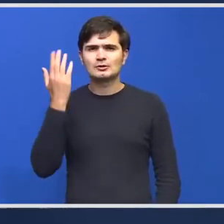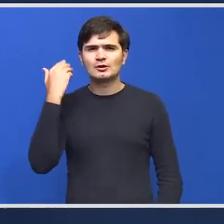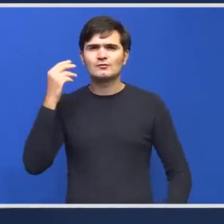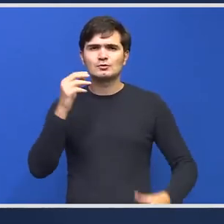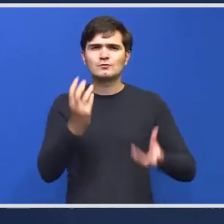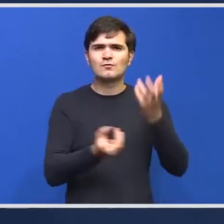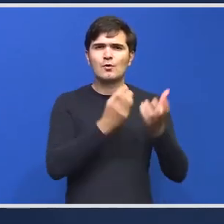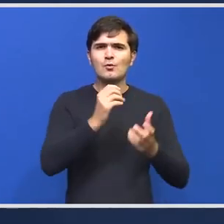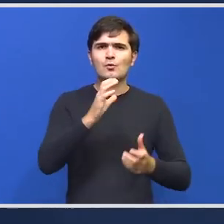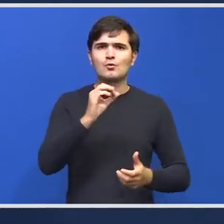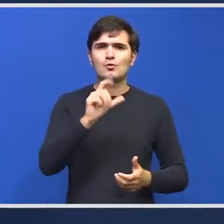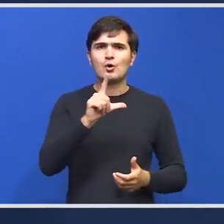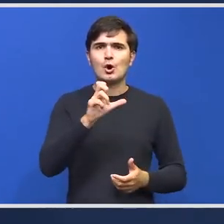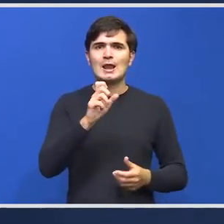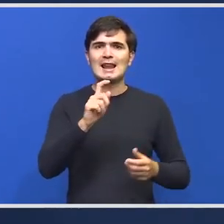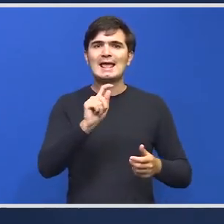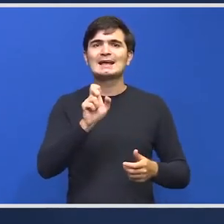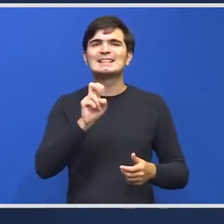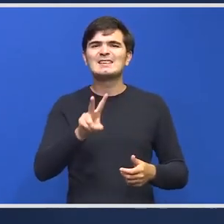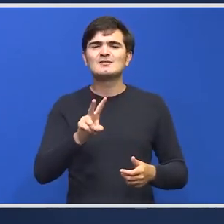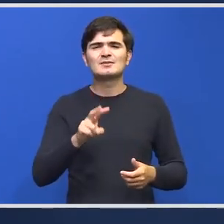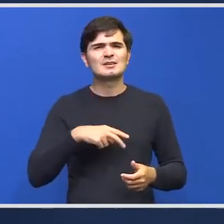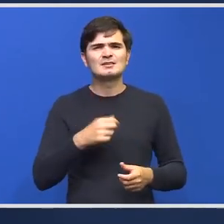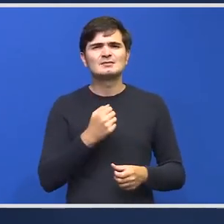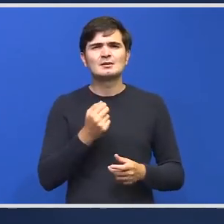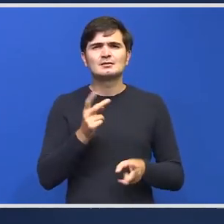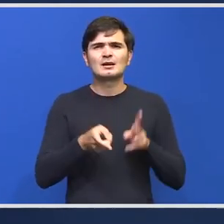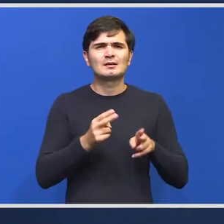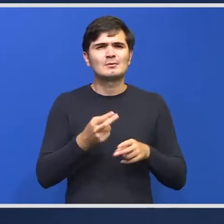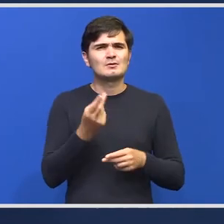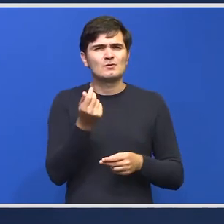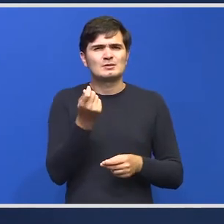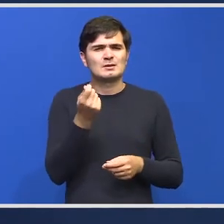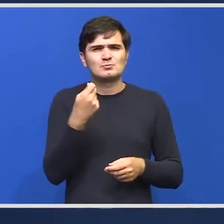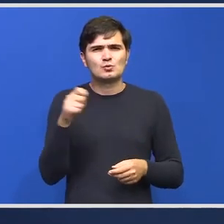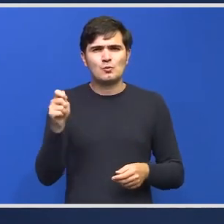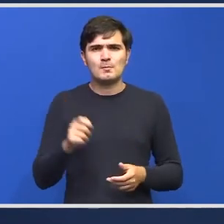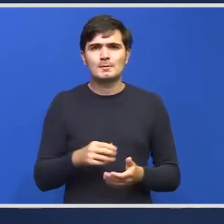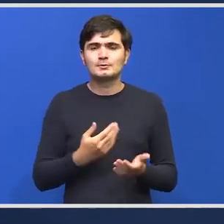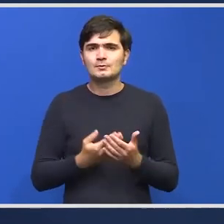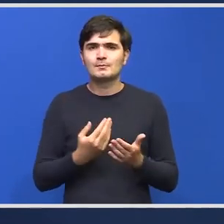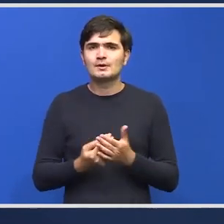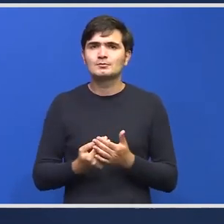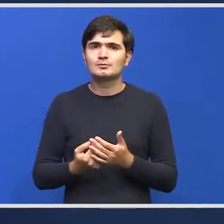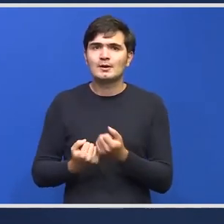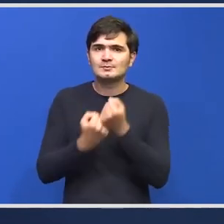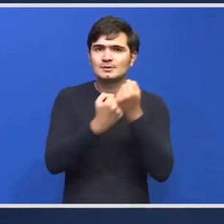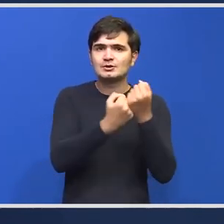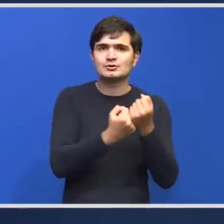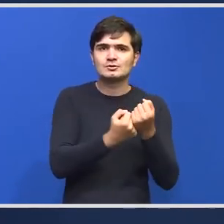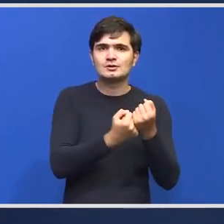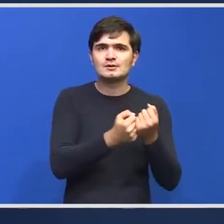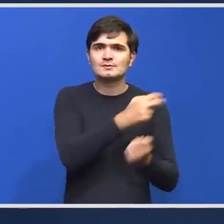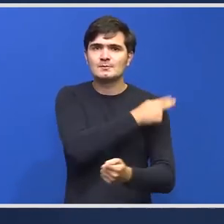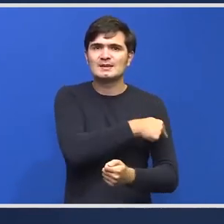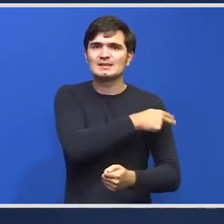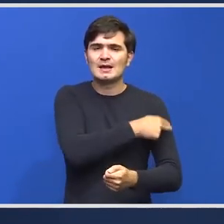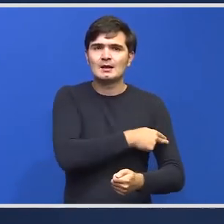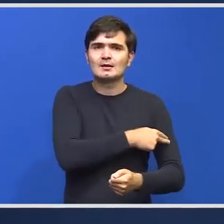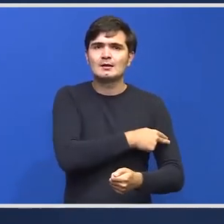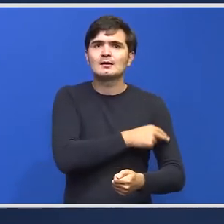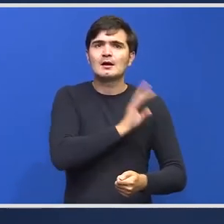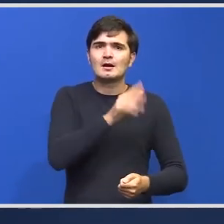colectiv este costizitor În sprijinul unităților care tratează arsuri Ministerul Sănătății a